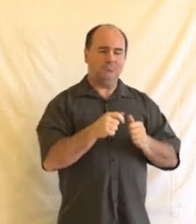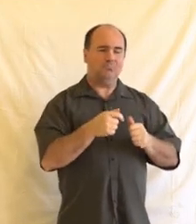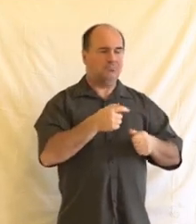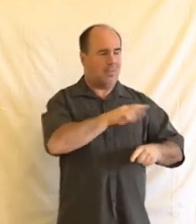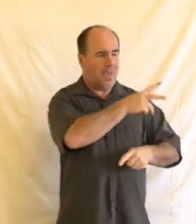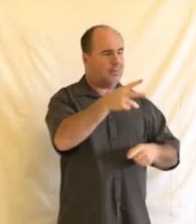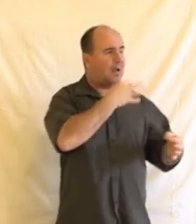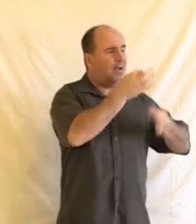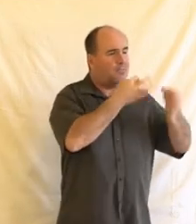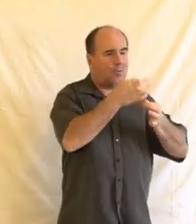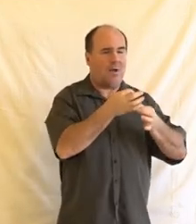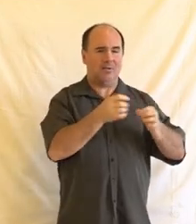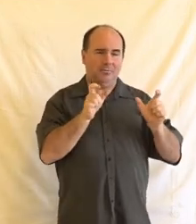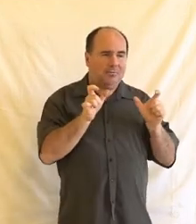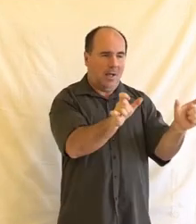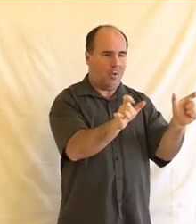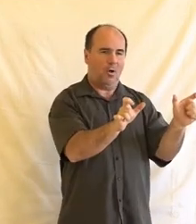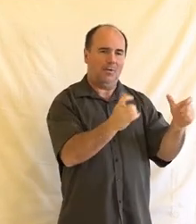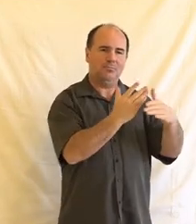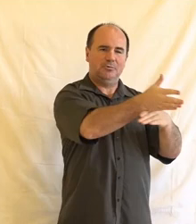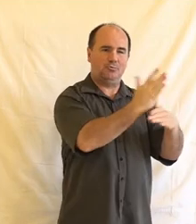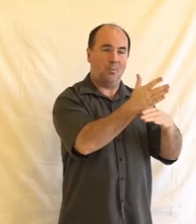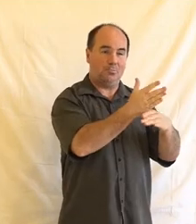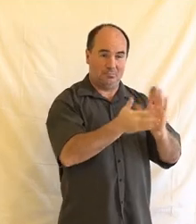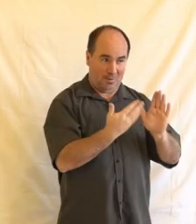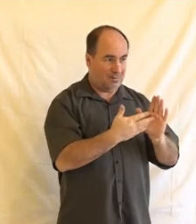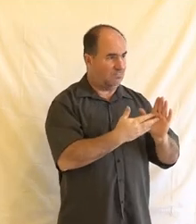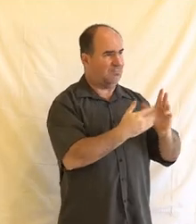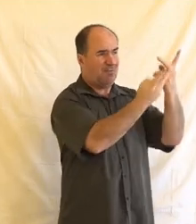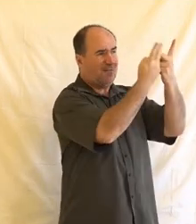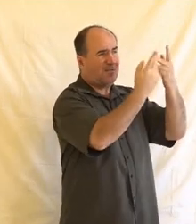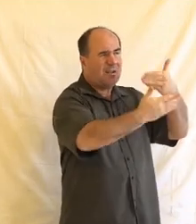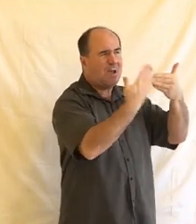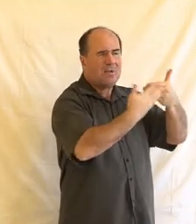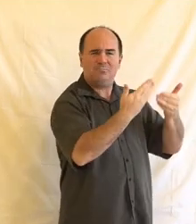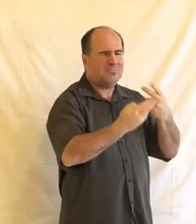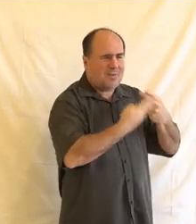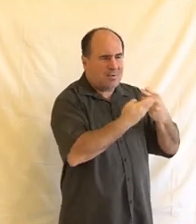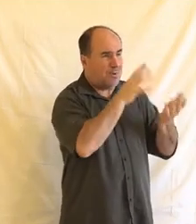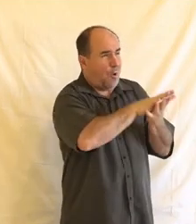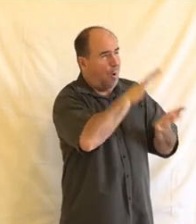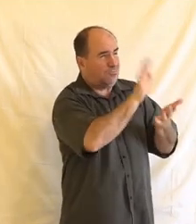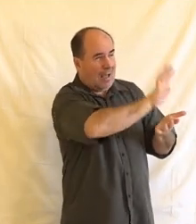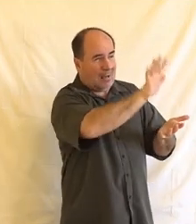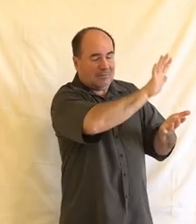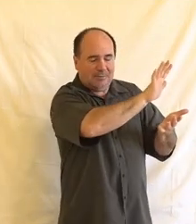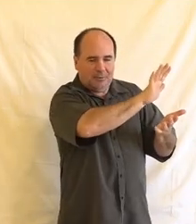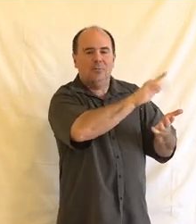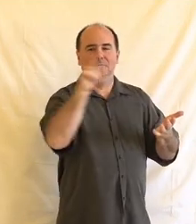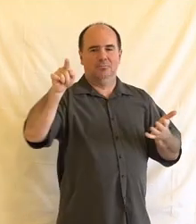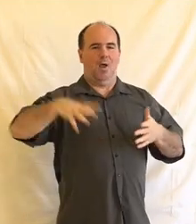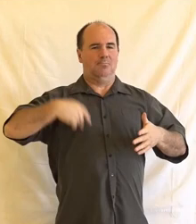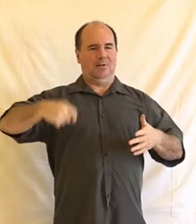informaci, k určité webové stránce například. Ale když jak si teď pomineme to, jestli ten návrh je nebo není dobře